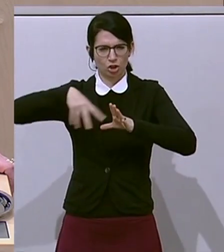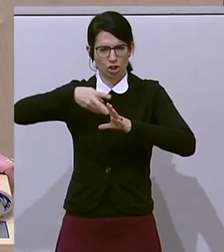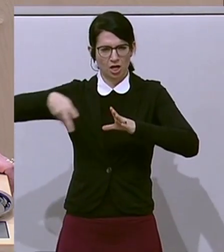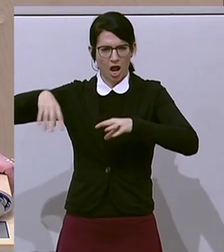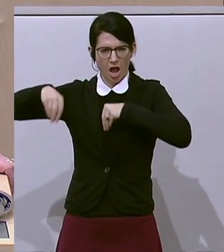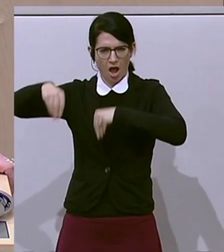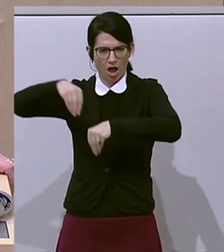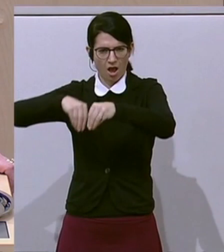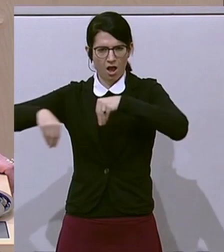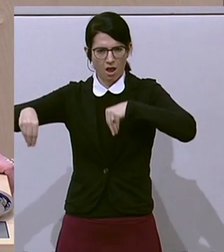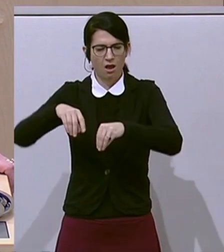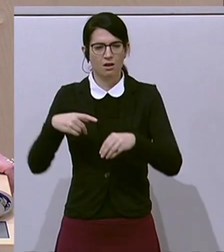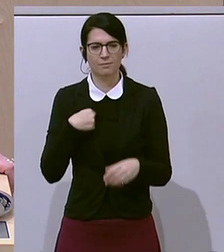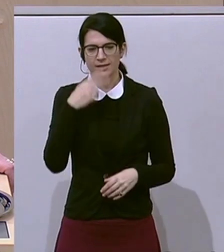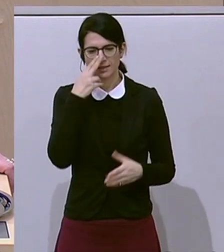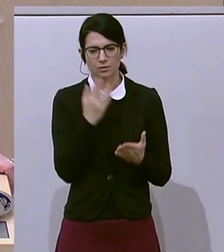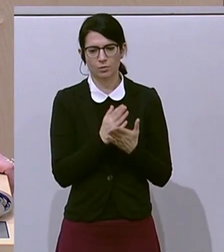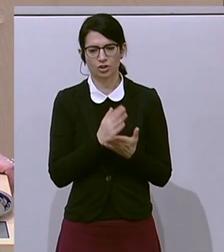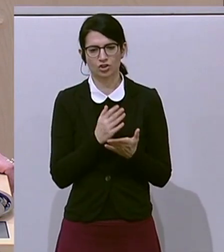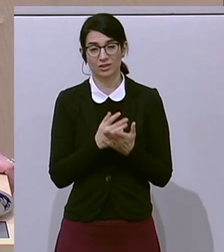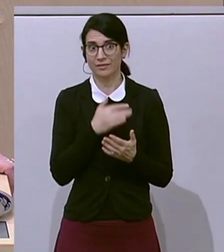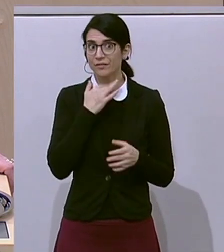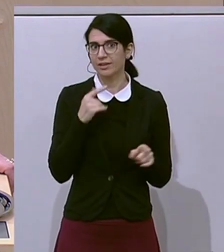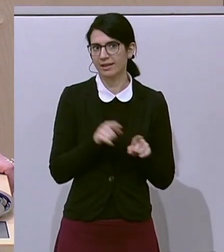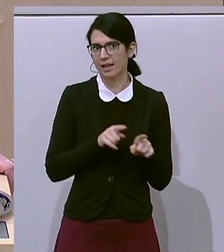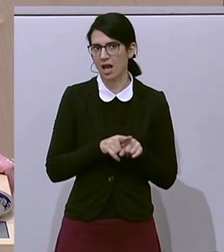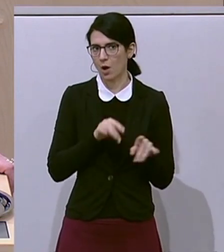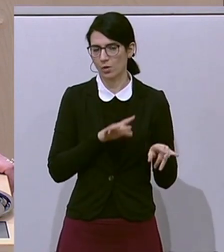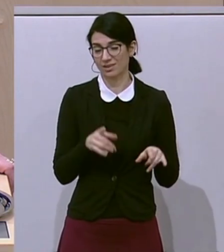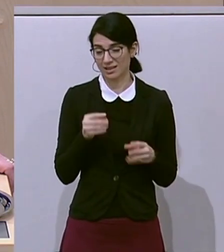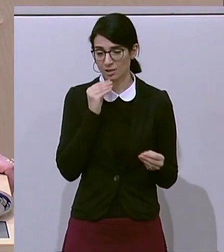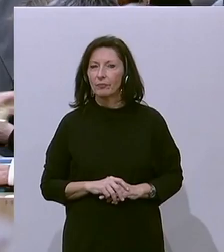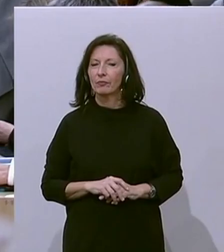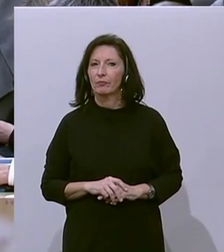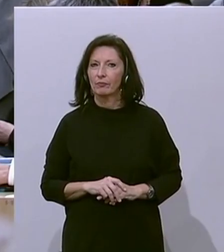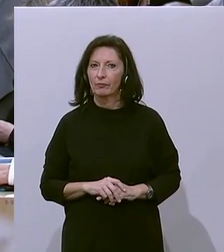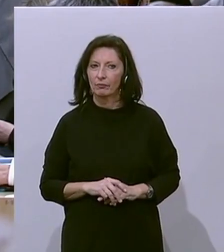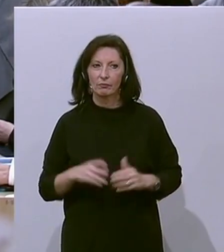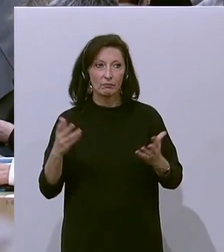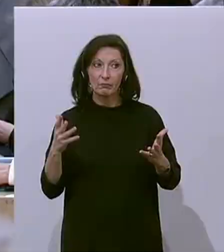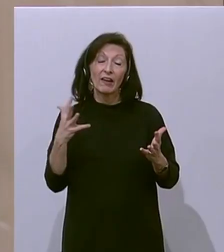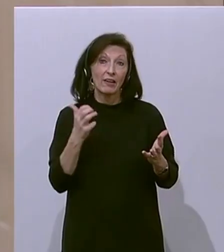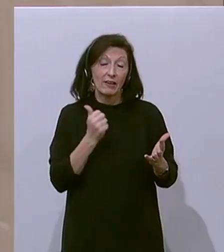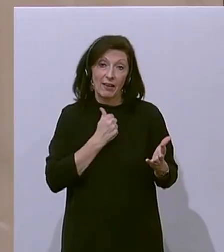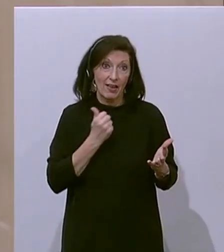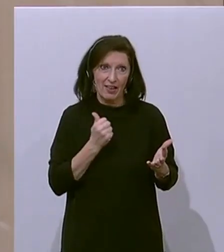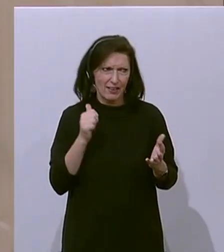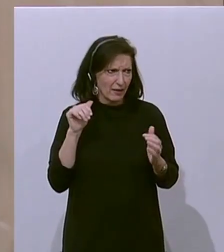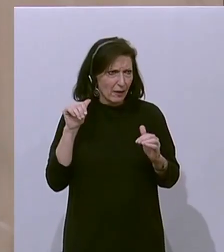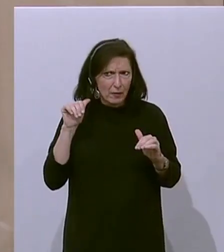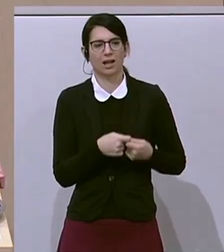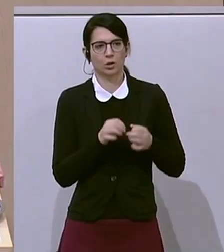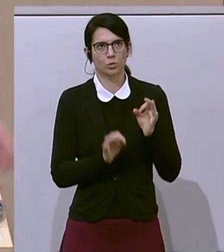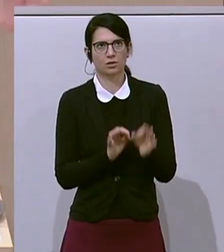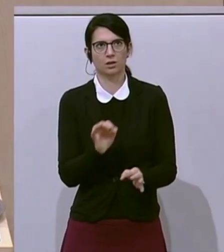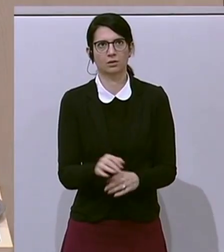und wie wir schon gesehen haben auch geopfert werden in diesem Spiel Da muss endlich Licht ins Dunkel gebracht